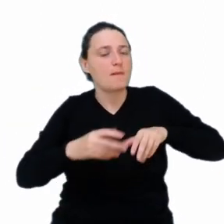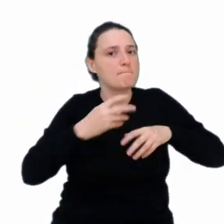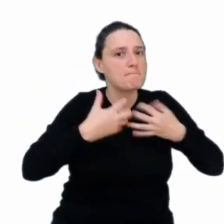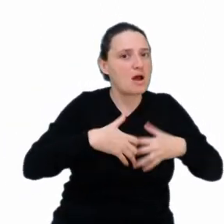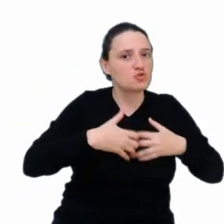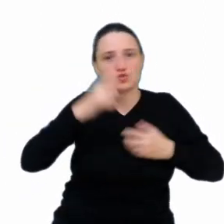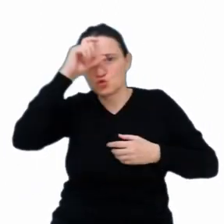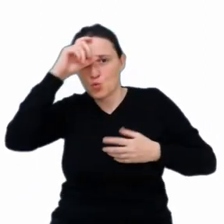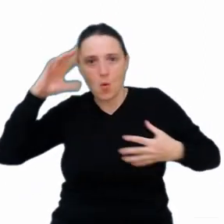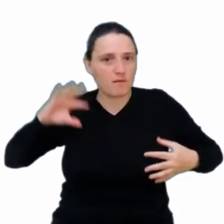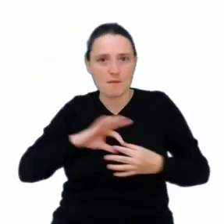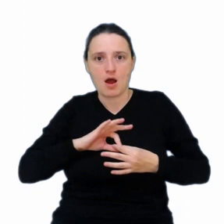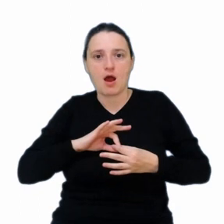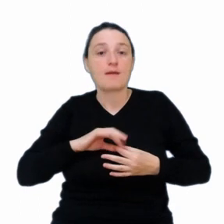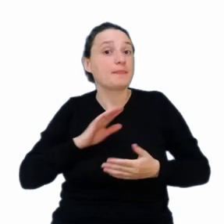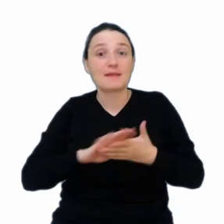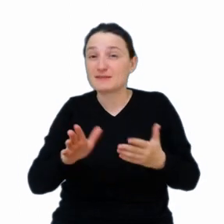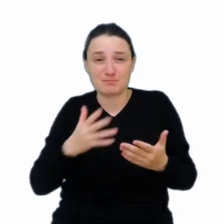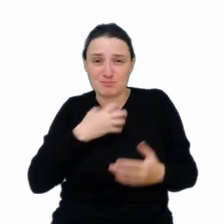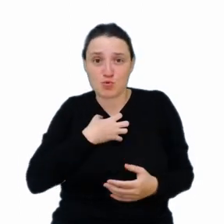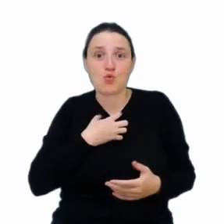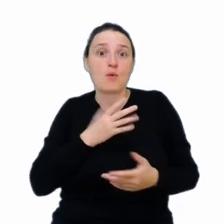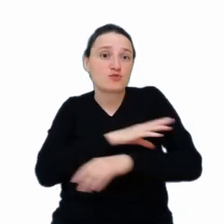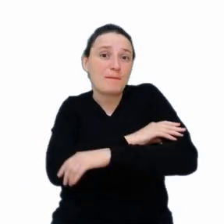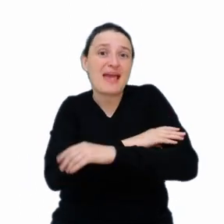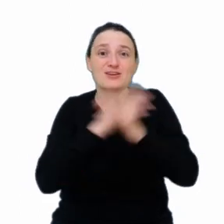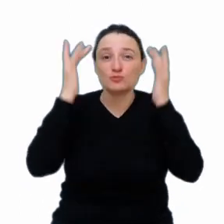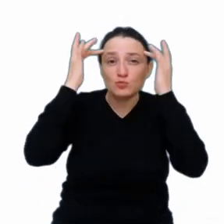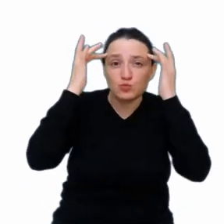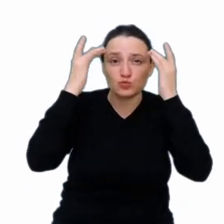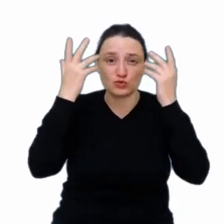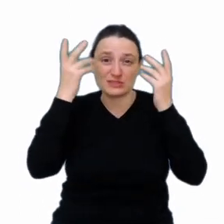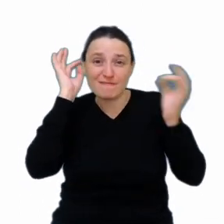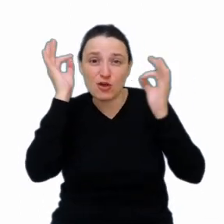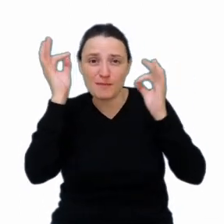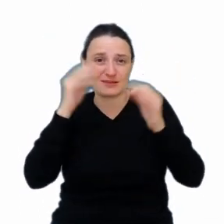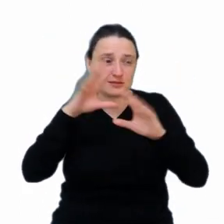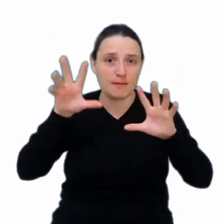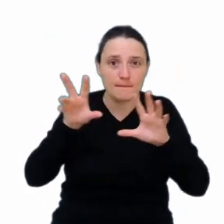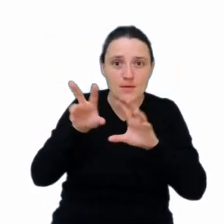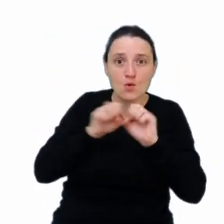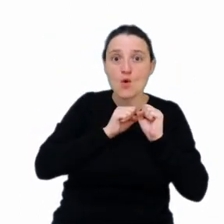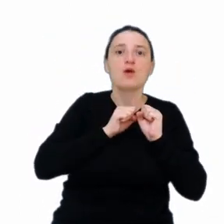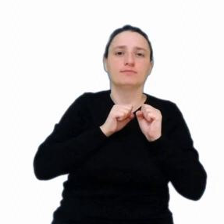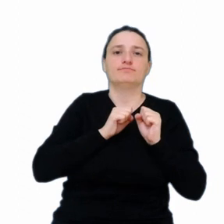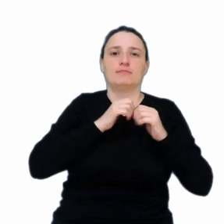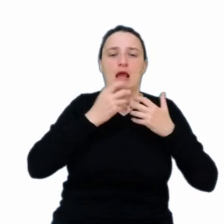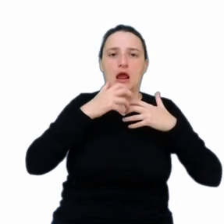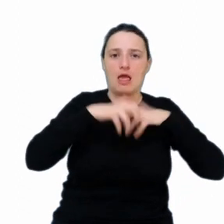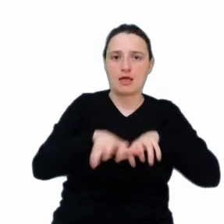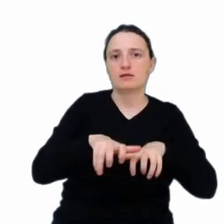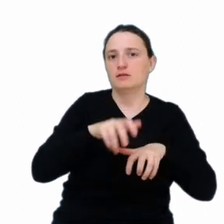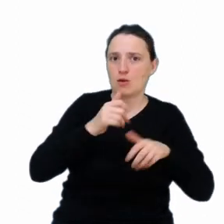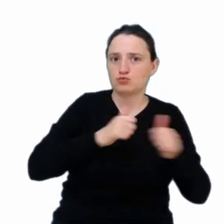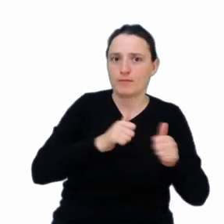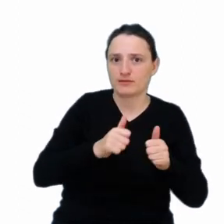bezboleśnie, na przykład z mięśni, z mózgu, z innych organów naszego ciała jest też elementem automatyki, gdzie dajemy ludziom